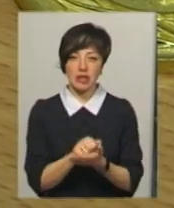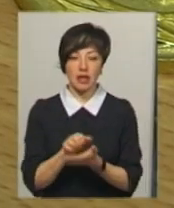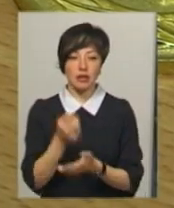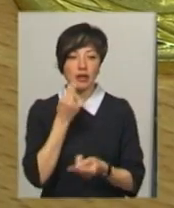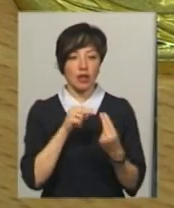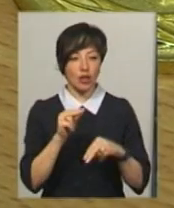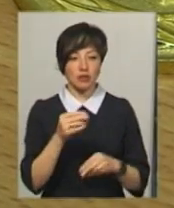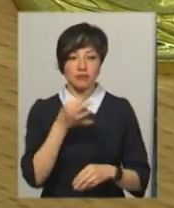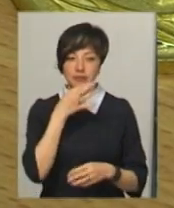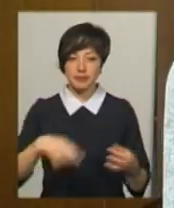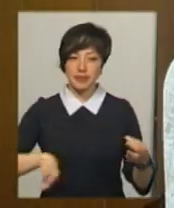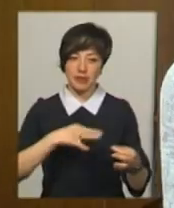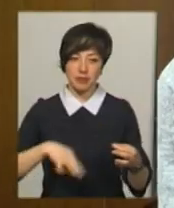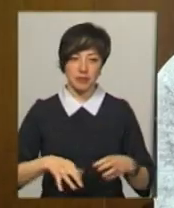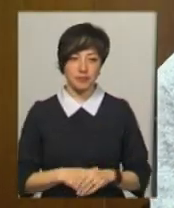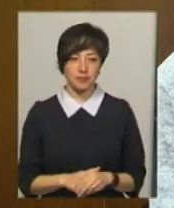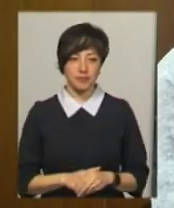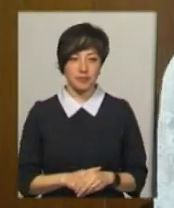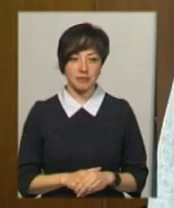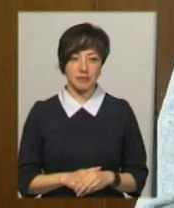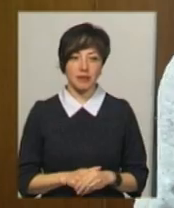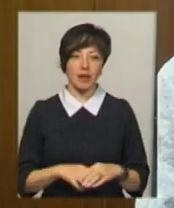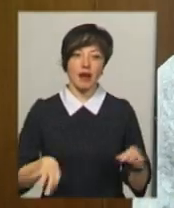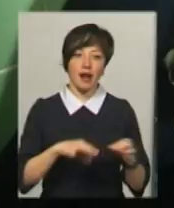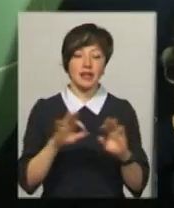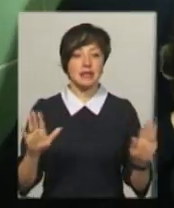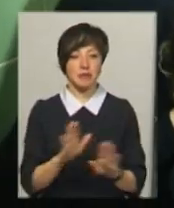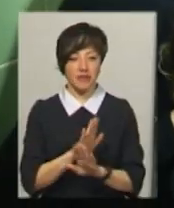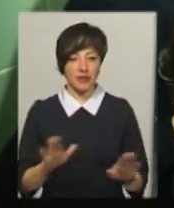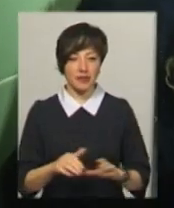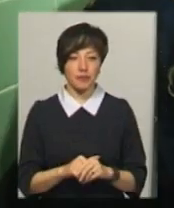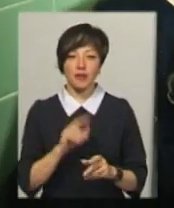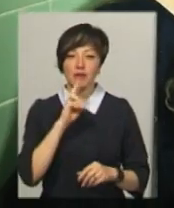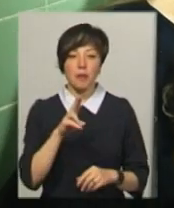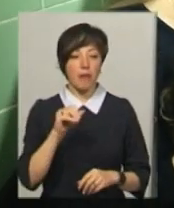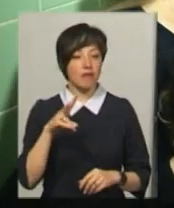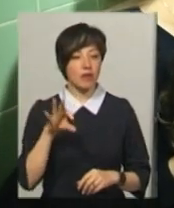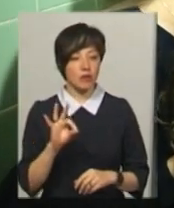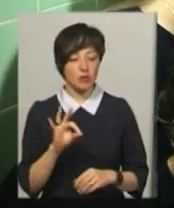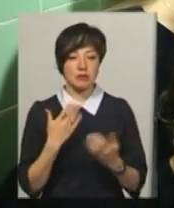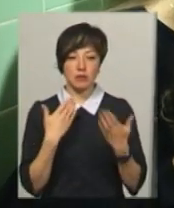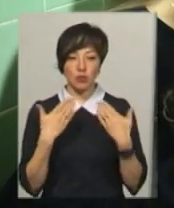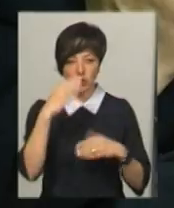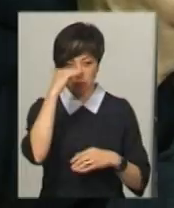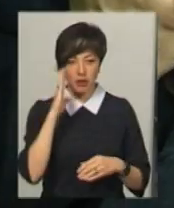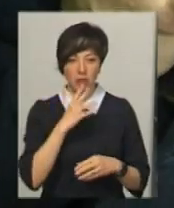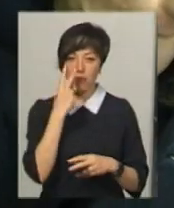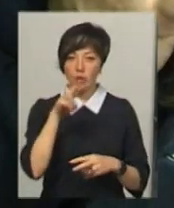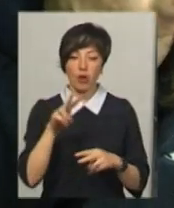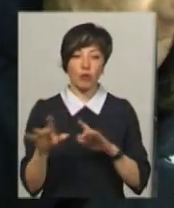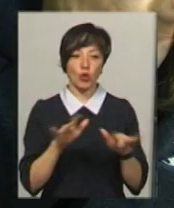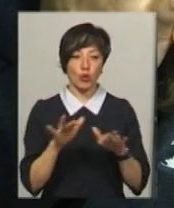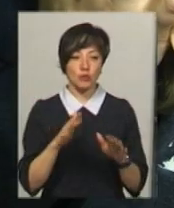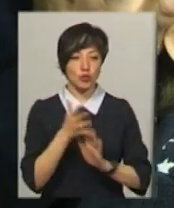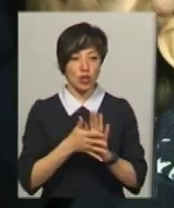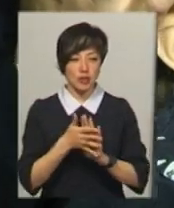найбільше любить грати на скрипці. Грати і співати. Дворічний Павлик Коломієць, який спілкується з батьками поглядом і рухами,